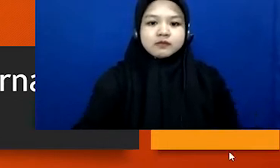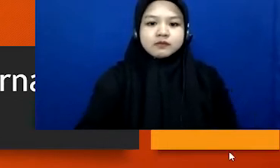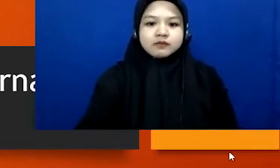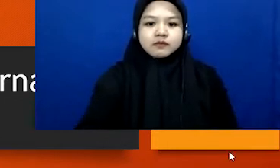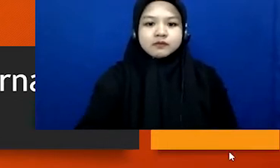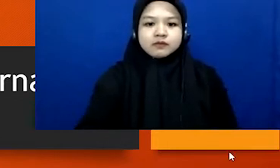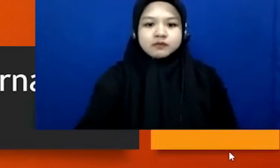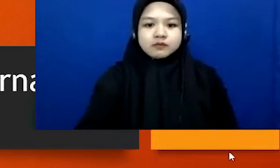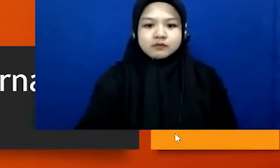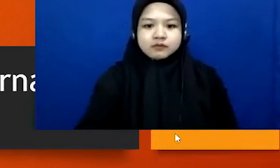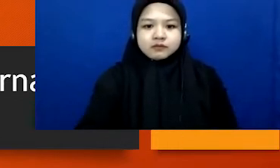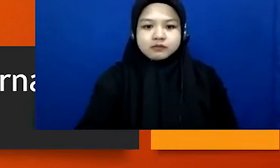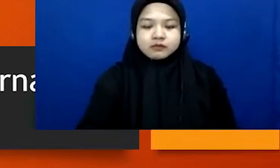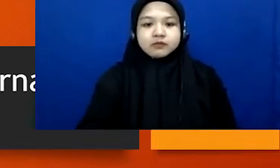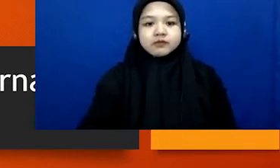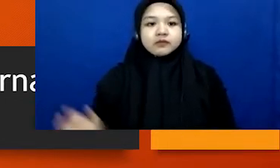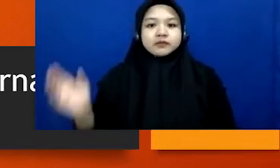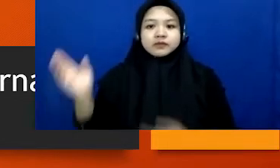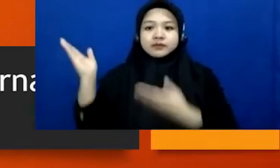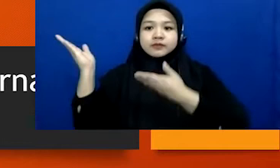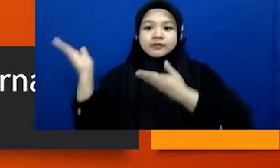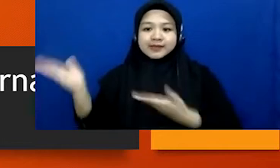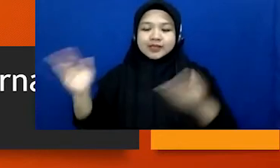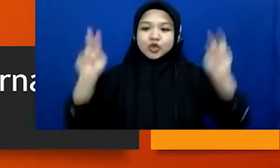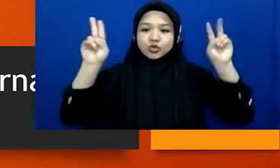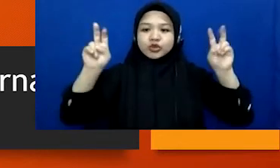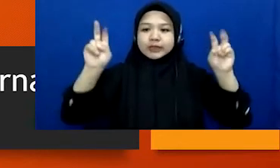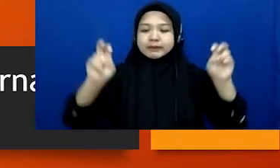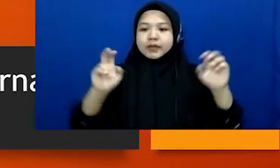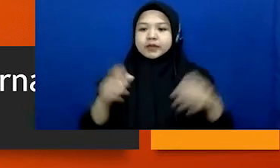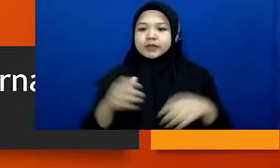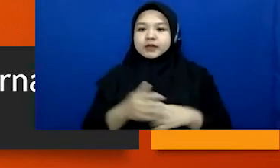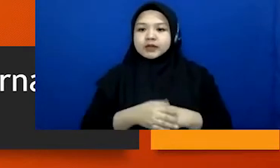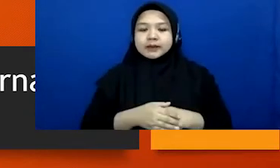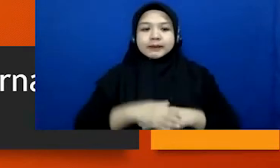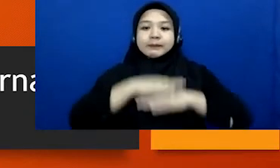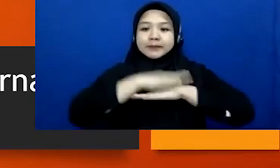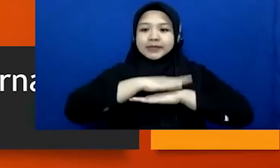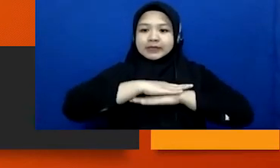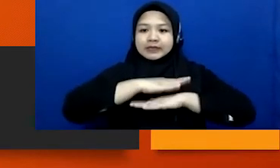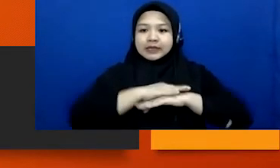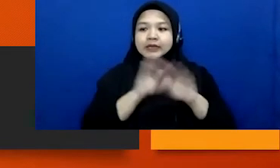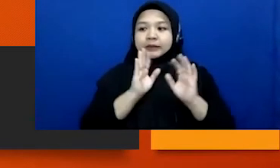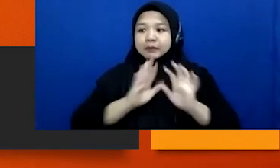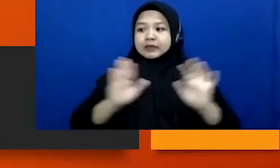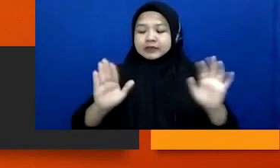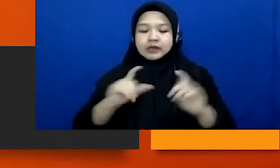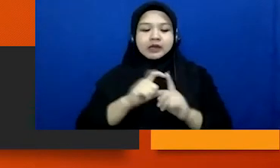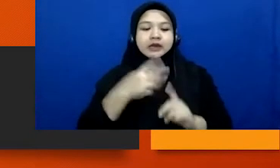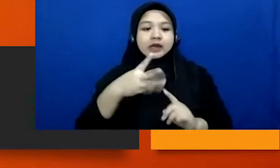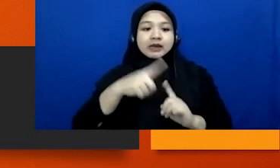Nah, kutipan dari sebuah berita di media, The Ticom,